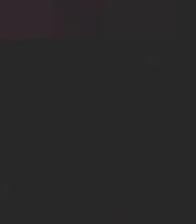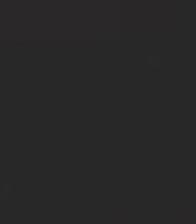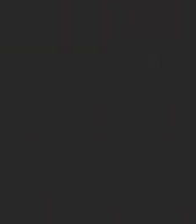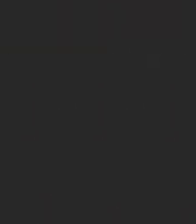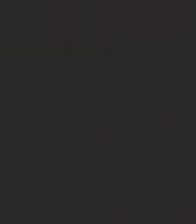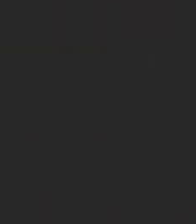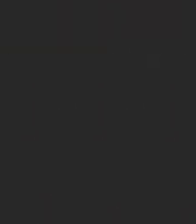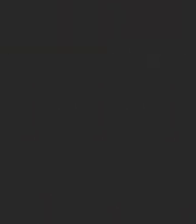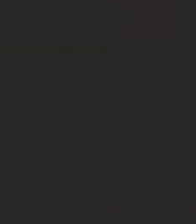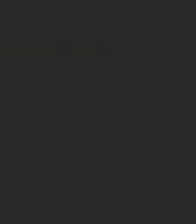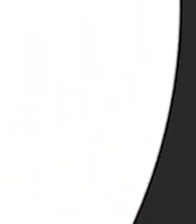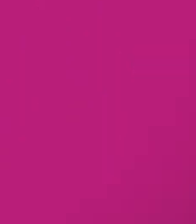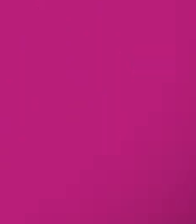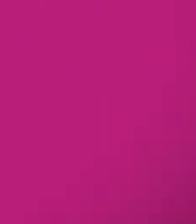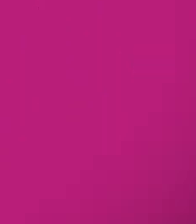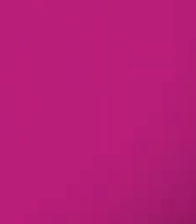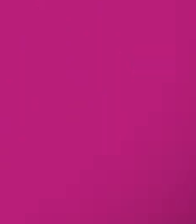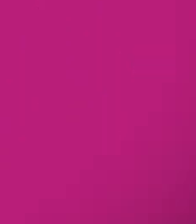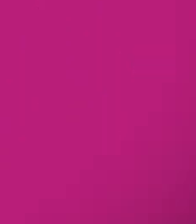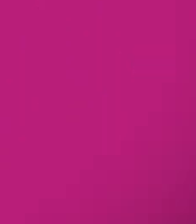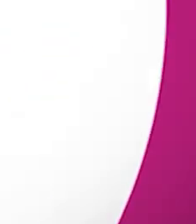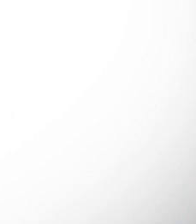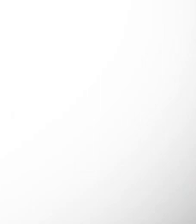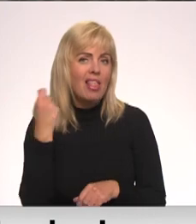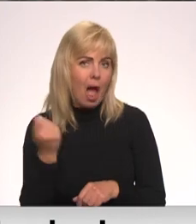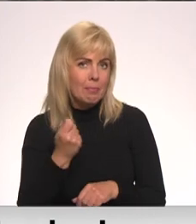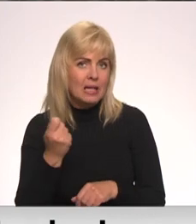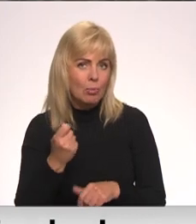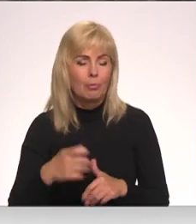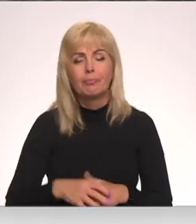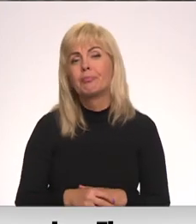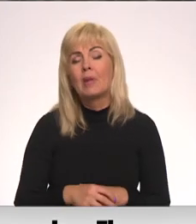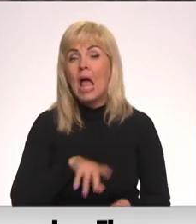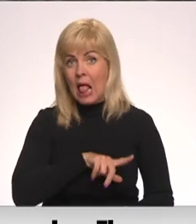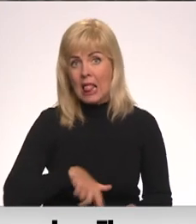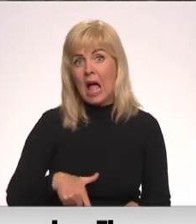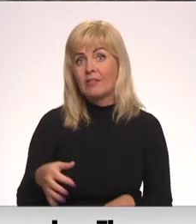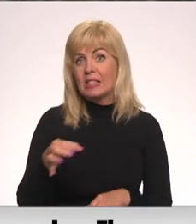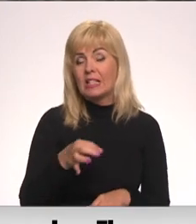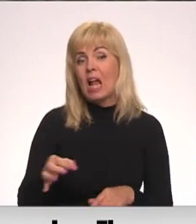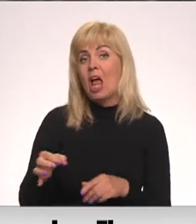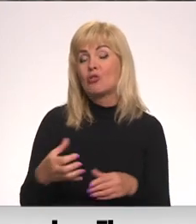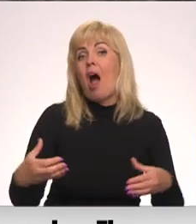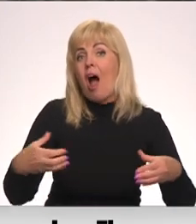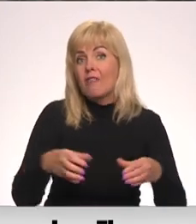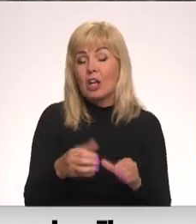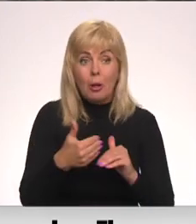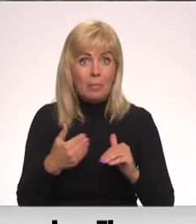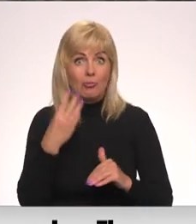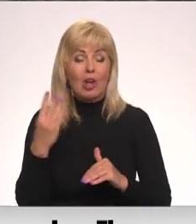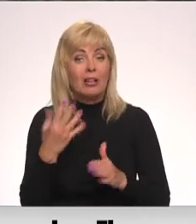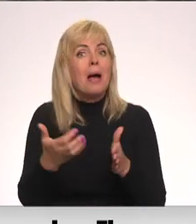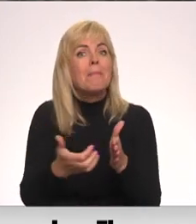Re! Viss ēters ir te! Latvijas reģiona afienībai pirms četriem gadiem